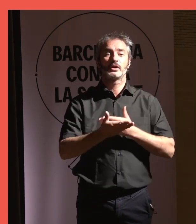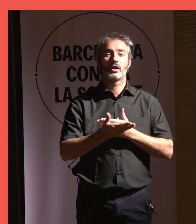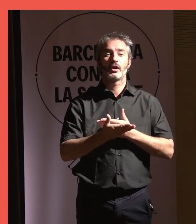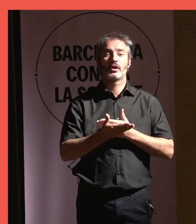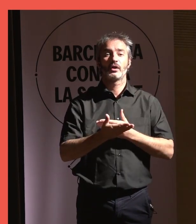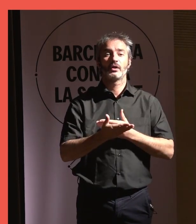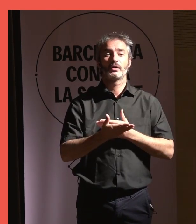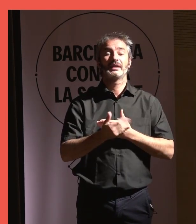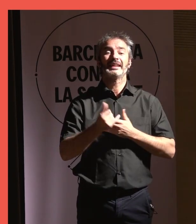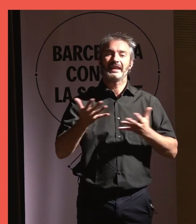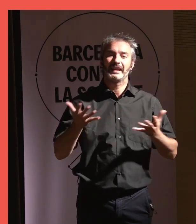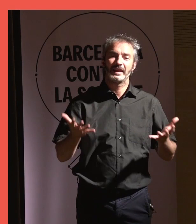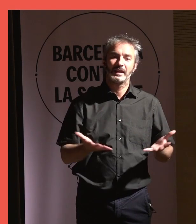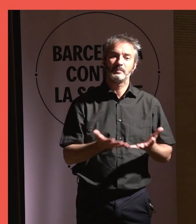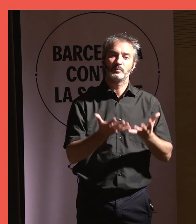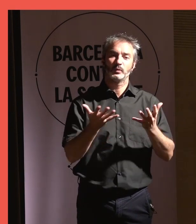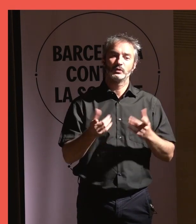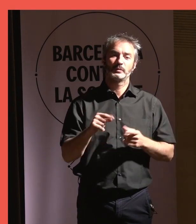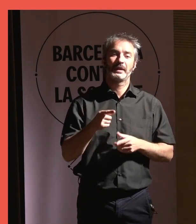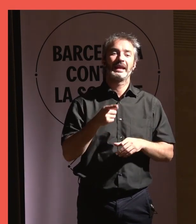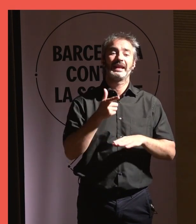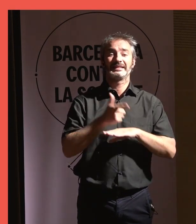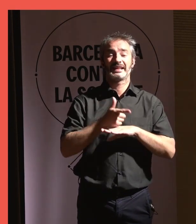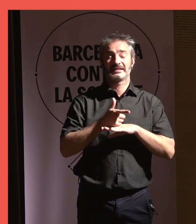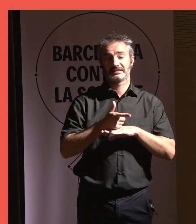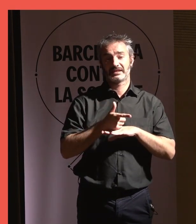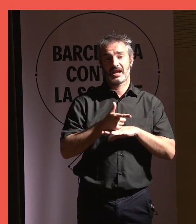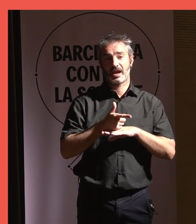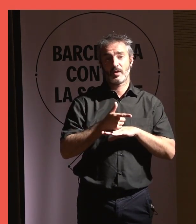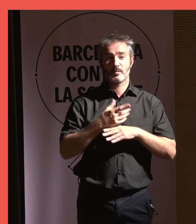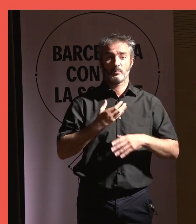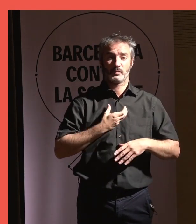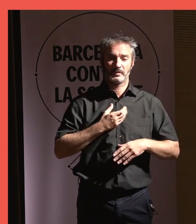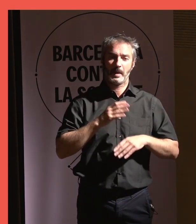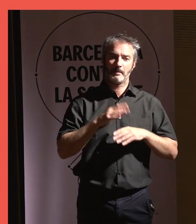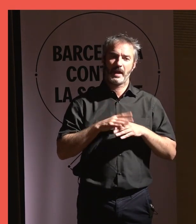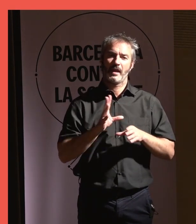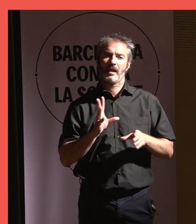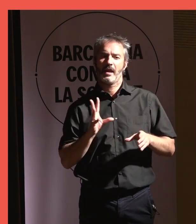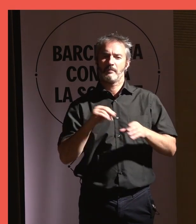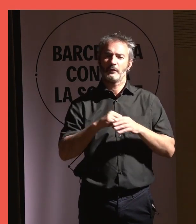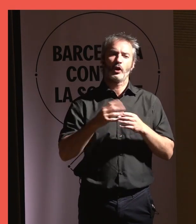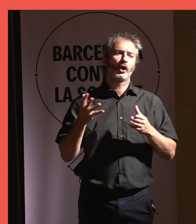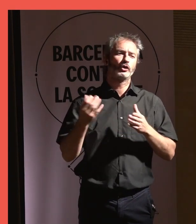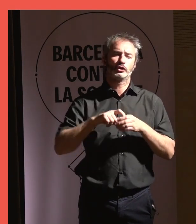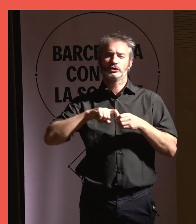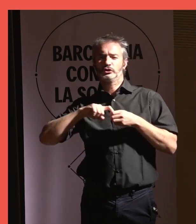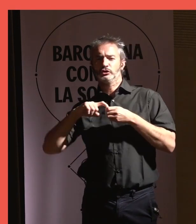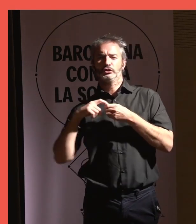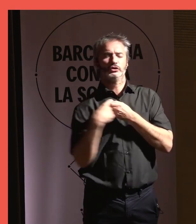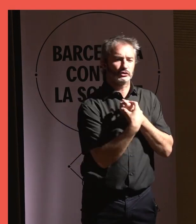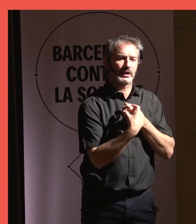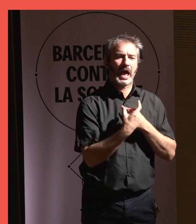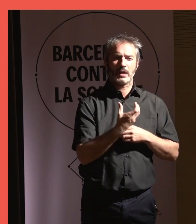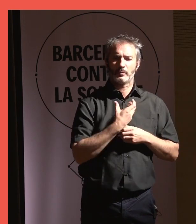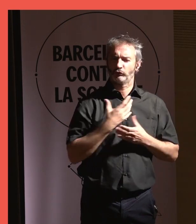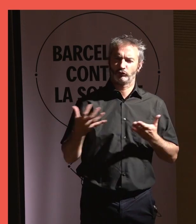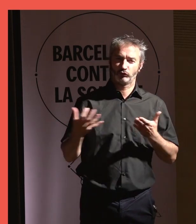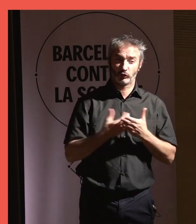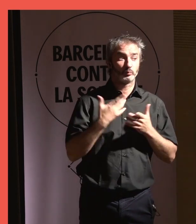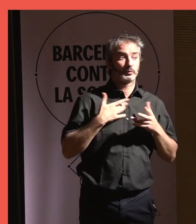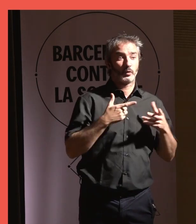i l'impuls de la gerència municipal per tal d'involuclar-hi a tot l'Ajuntament, perquè ja hem vist que és un tema